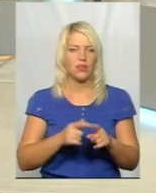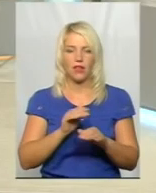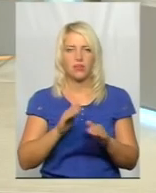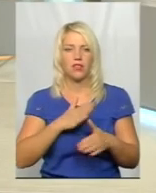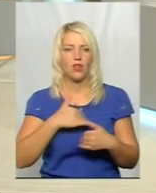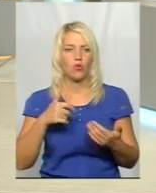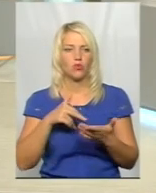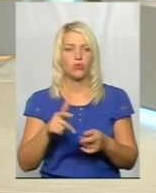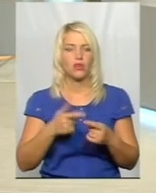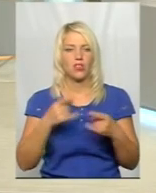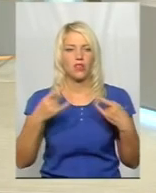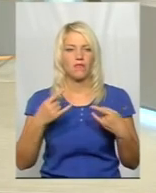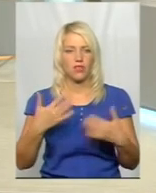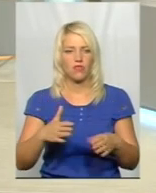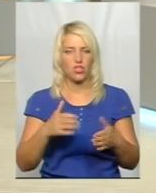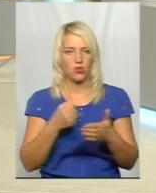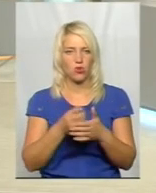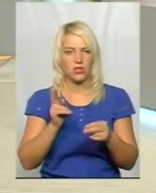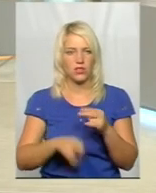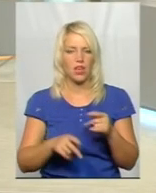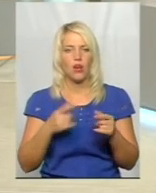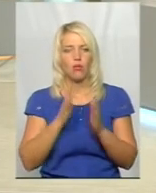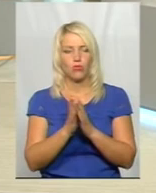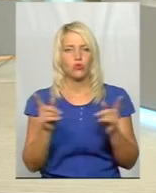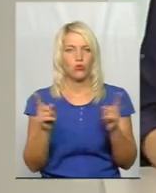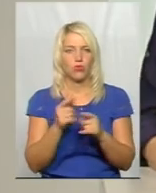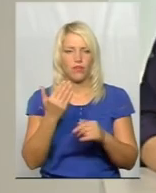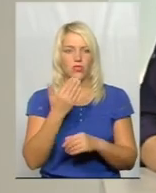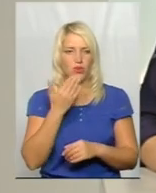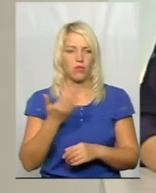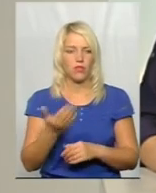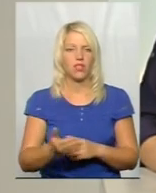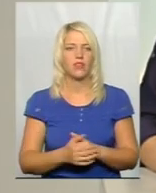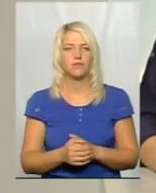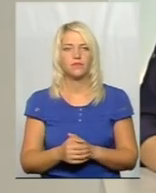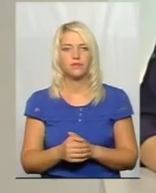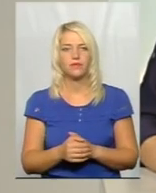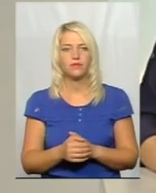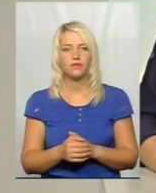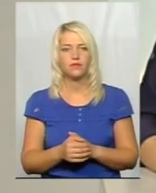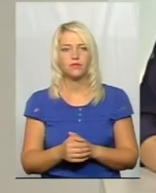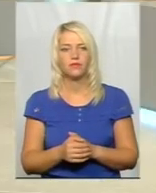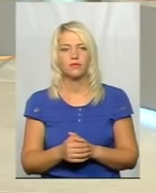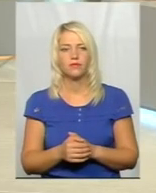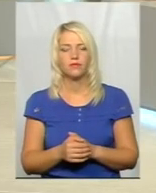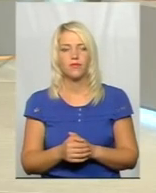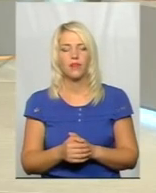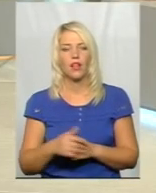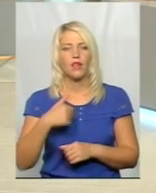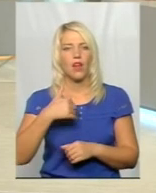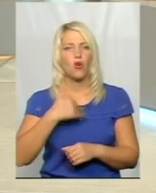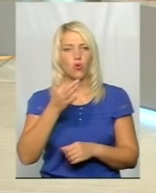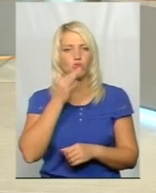І наш ефір вже добігає кінця. Прошу, дуже короткі ваші коментарі. Я хотів сказати, що